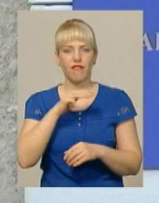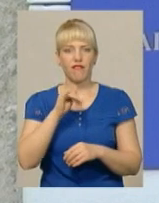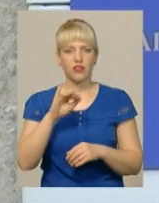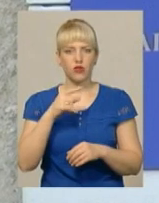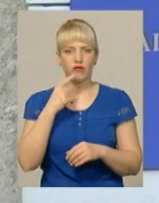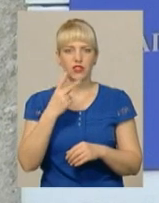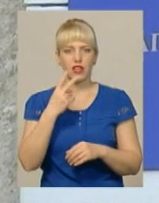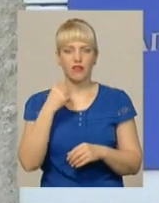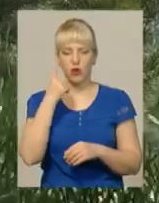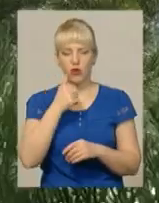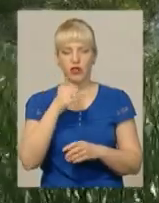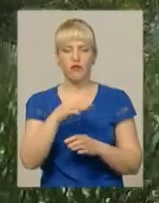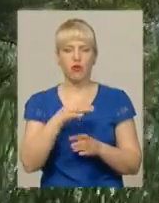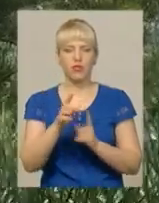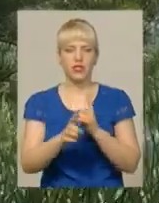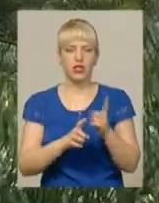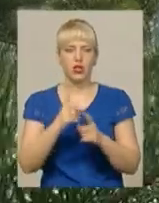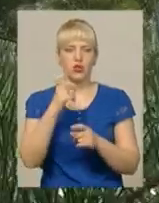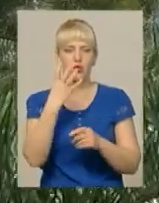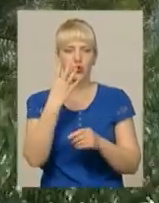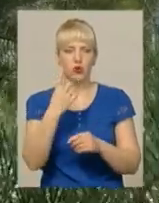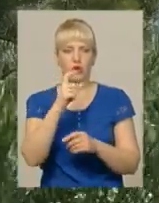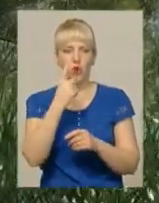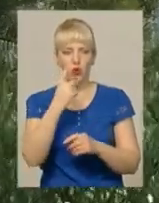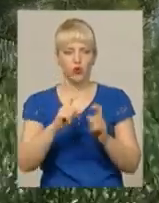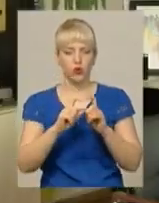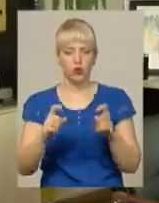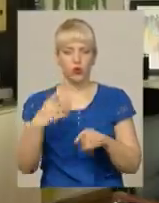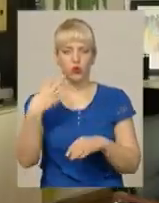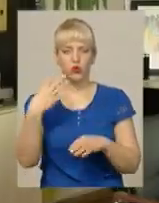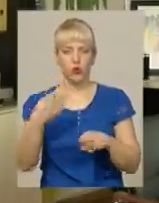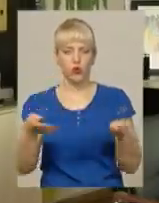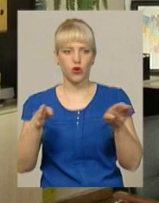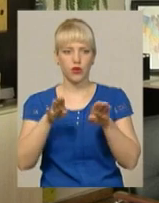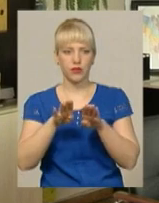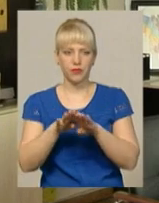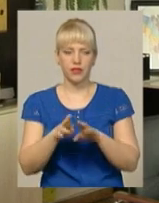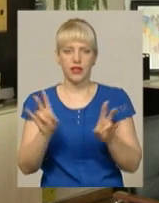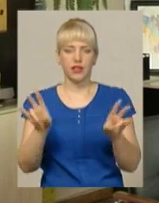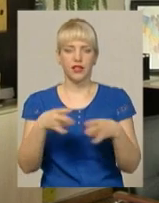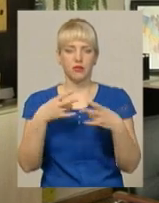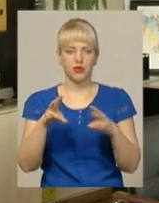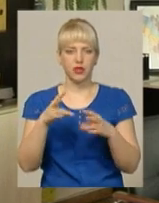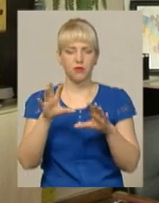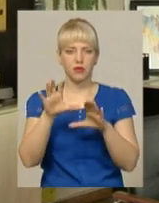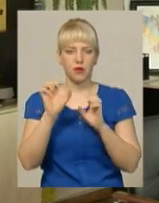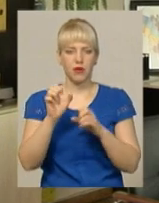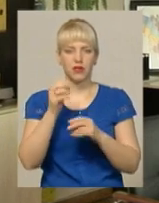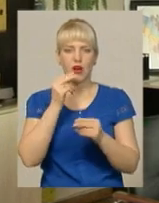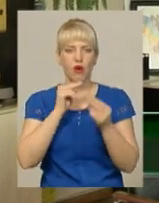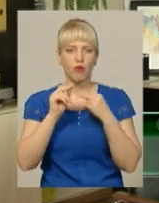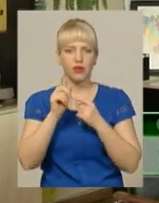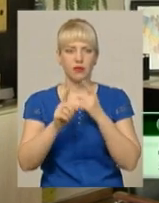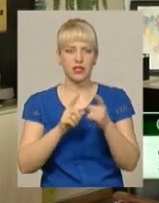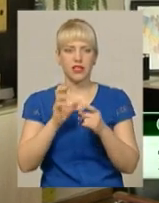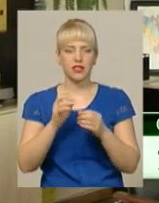роки в області реорганізовано 141 школу. 40 перестали функціонувати. Не слід сприймати оптимізацію просто як механічне